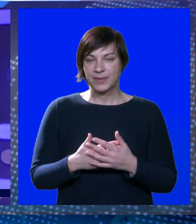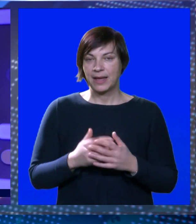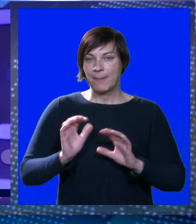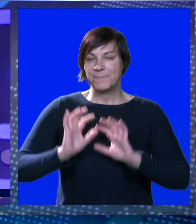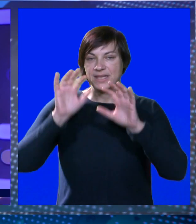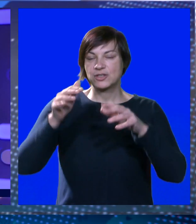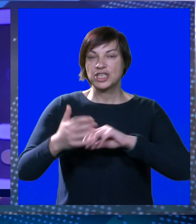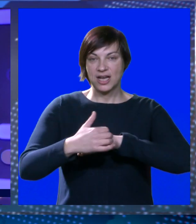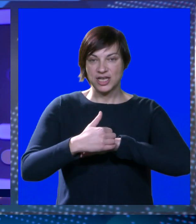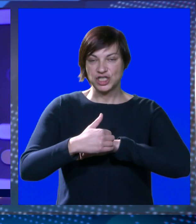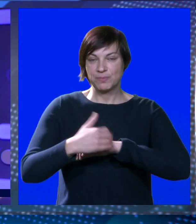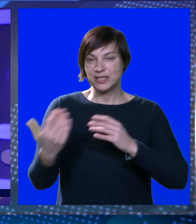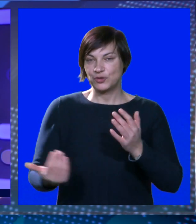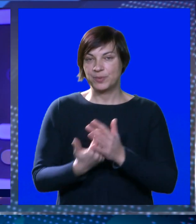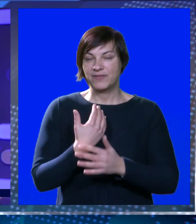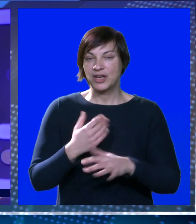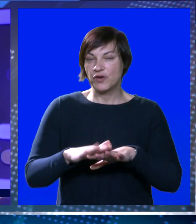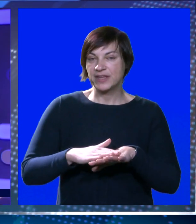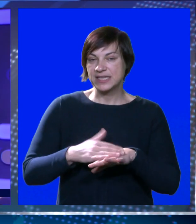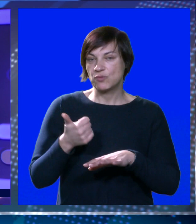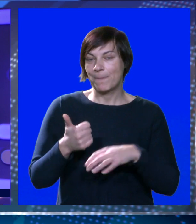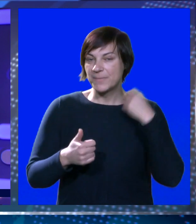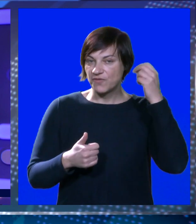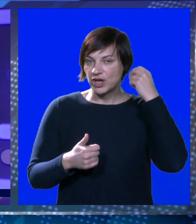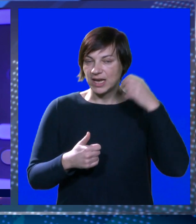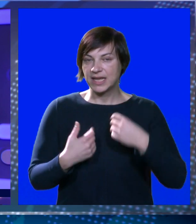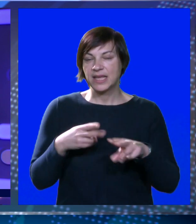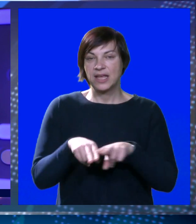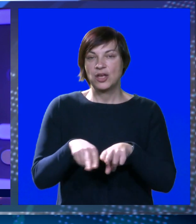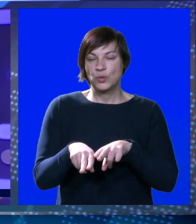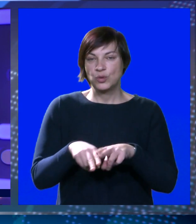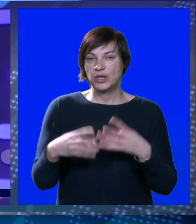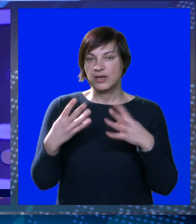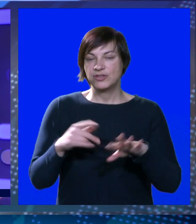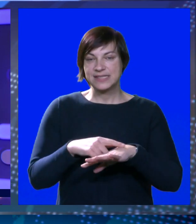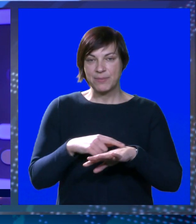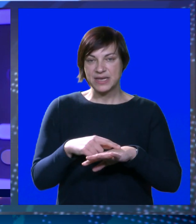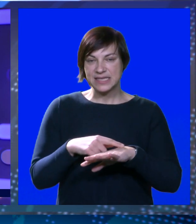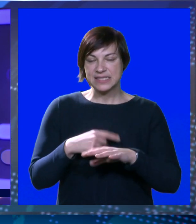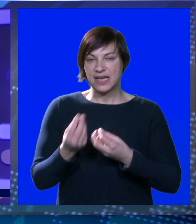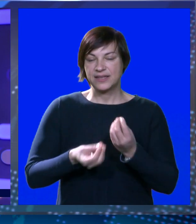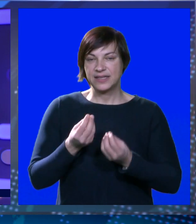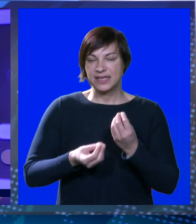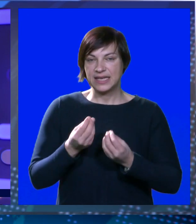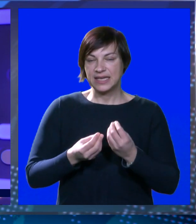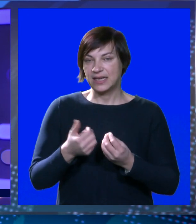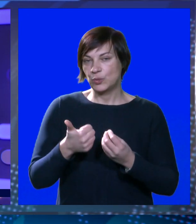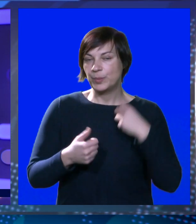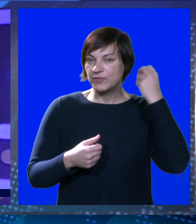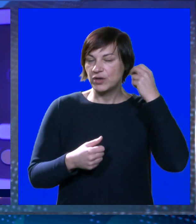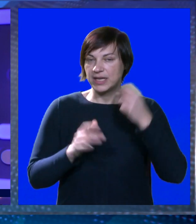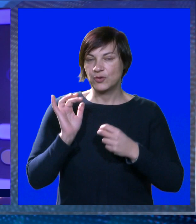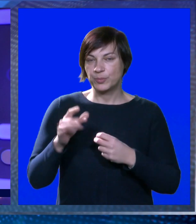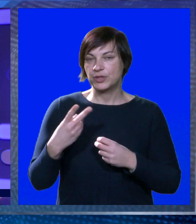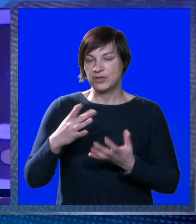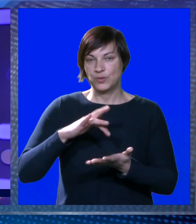Pred košakašima Dubrovnika je novi ispit u prvo ligi. U utorak će od 18. sati igrat derbi prve lige